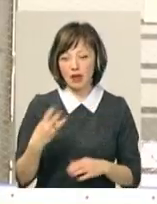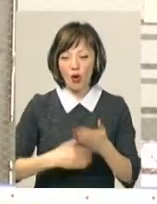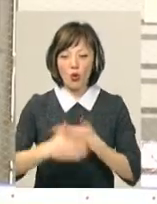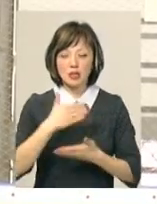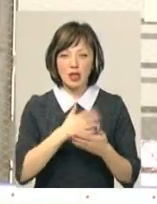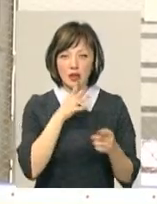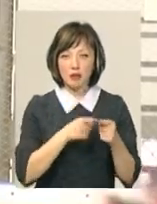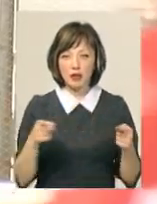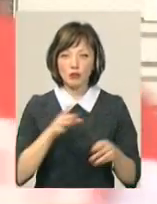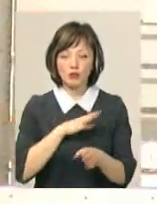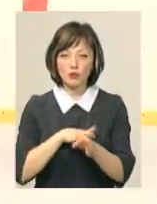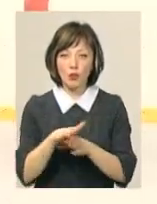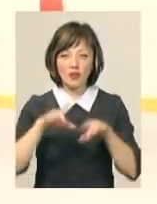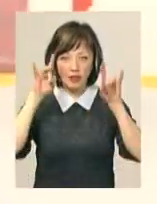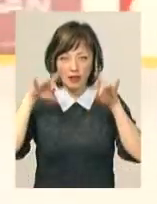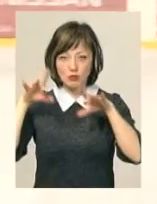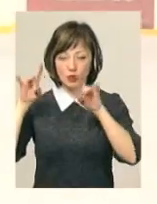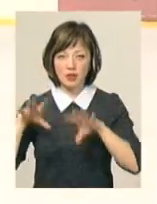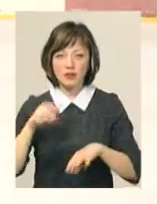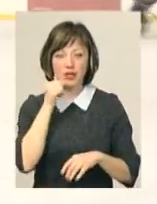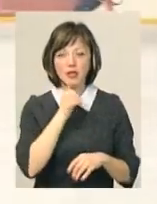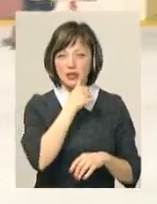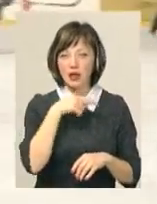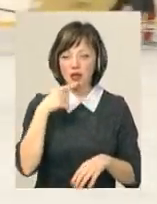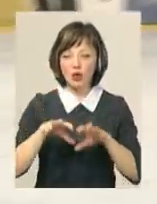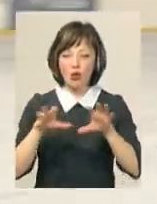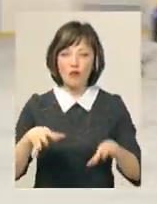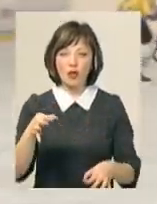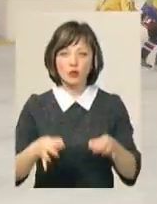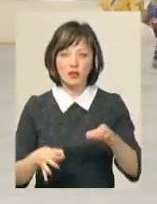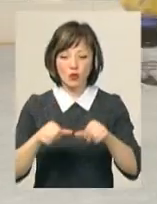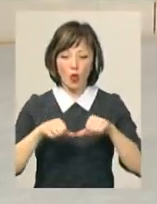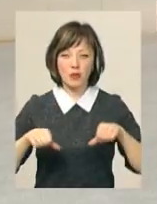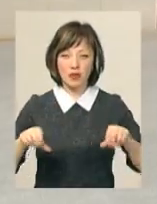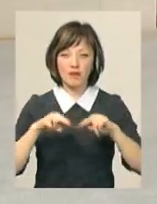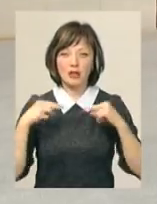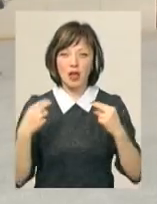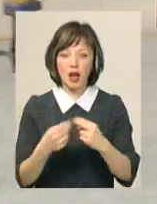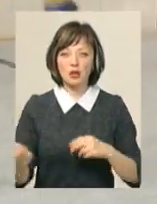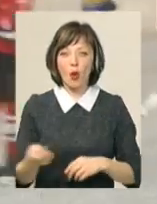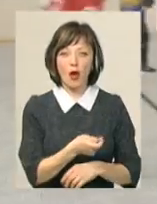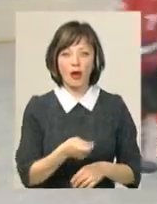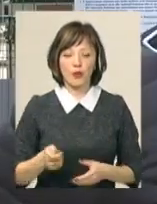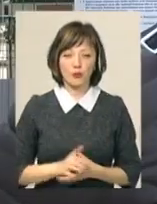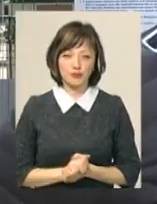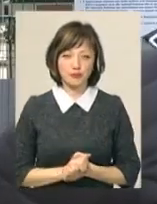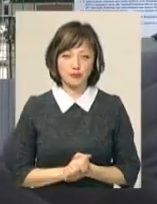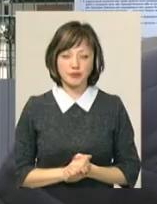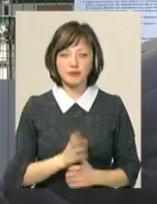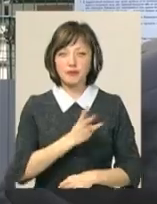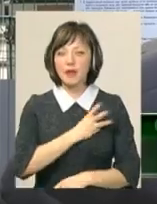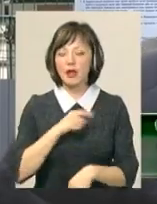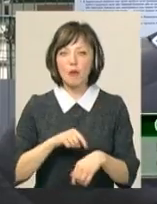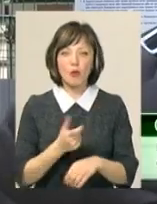останній період матчу був сповнений несподіванок і інтриги, каже голова суддівського комітету Федерації хокею-шайбою Сергій Мандзій. Емоції